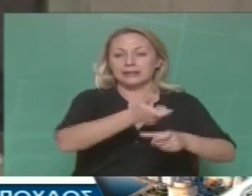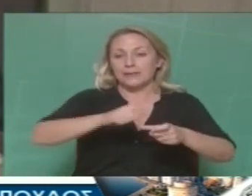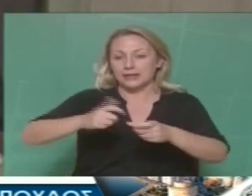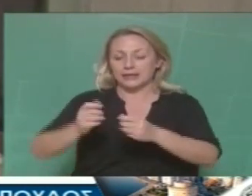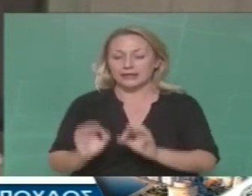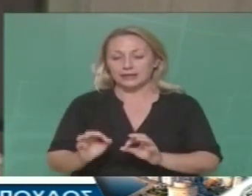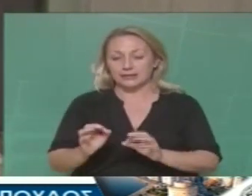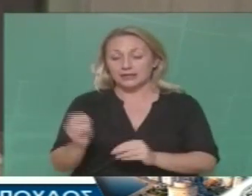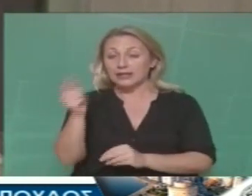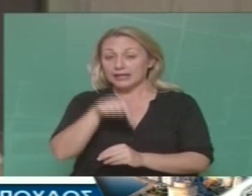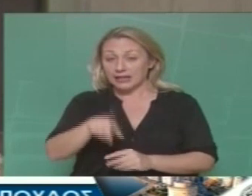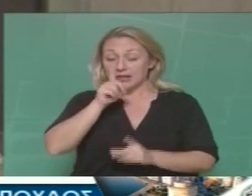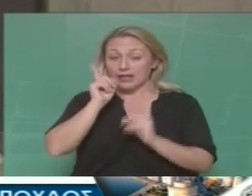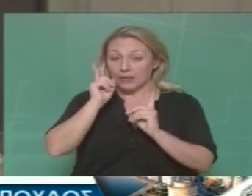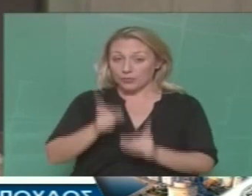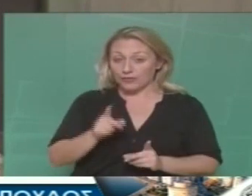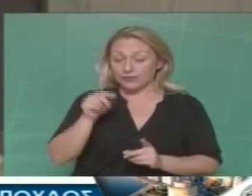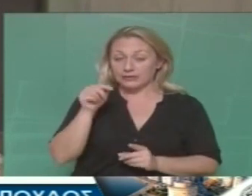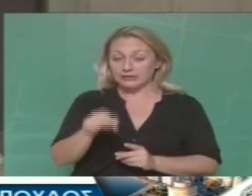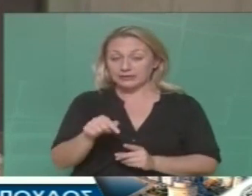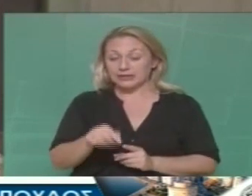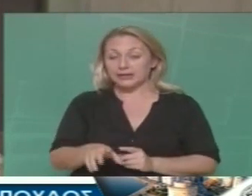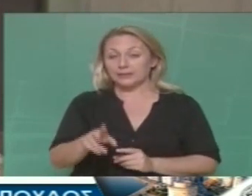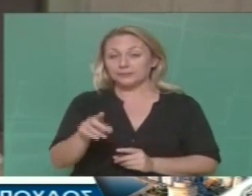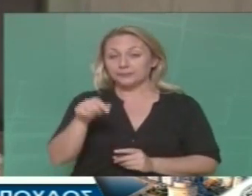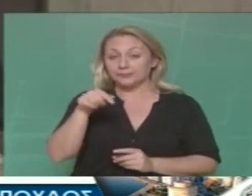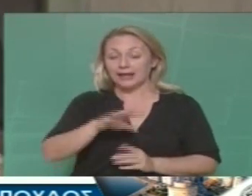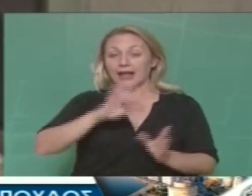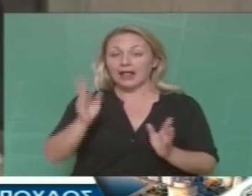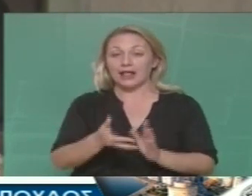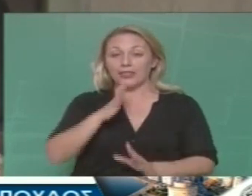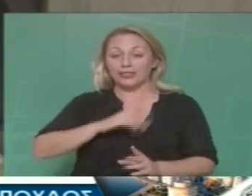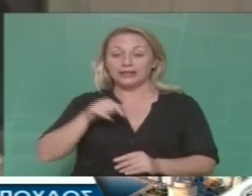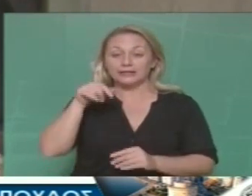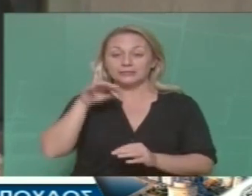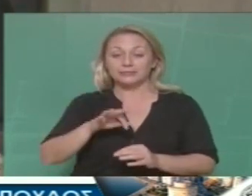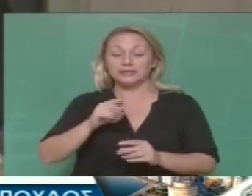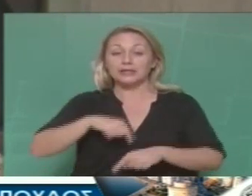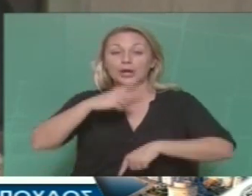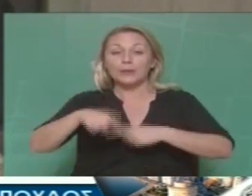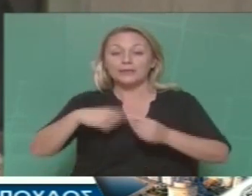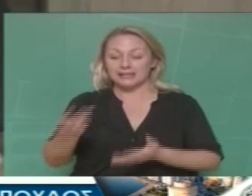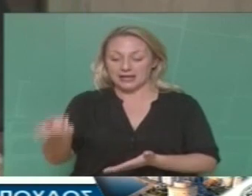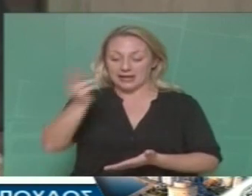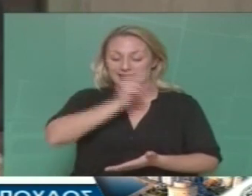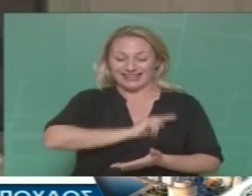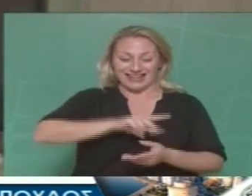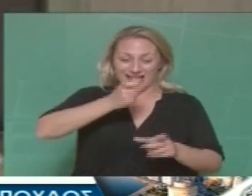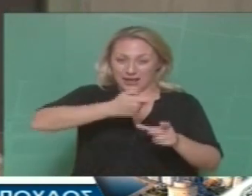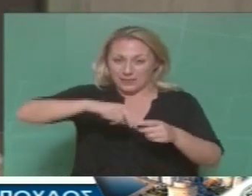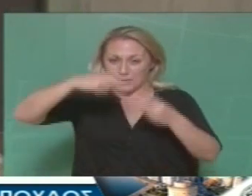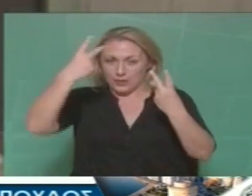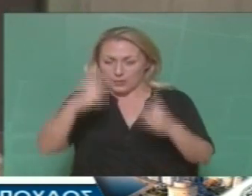με την ίδια αυτή απόφαση, ουσιαστικά να επιρρύψετε το βάρος των κερδών, απίστευτων